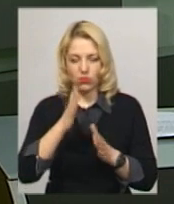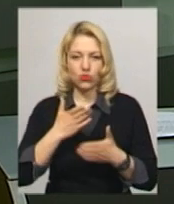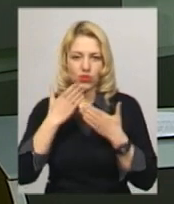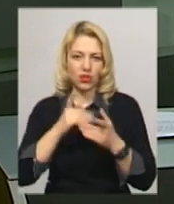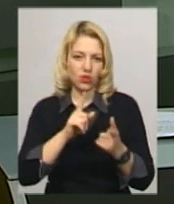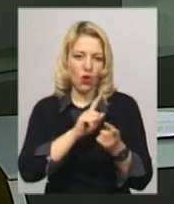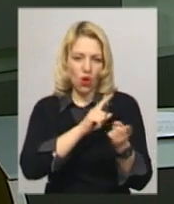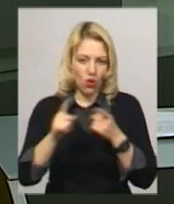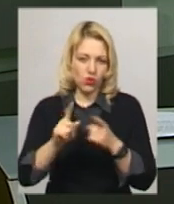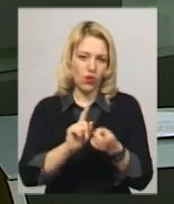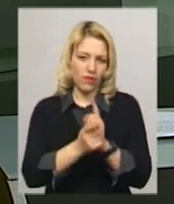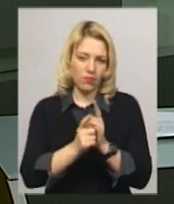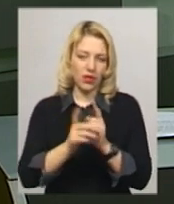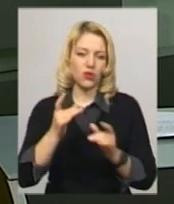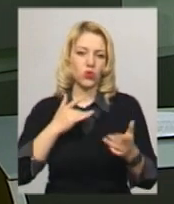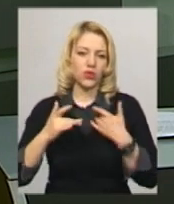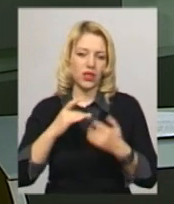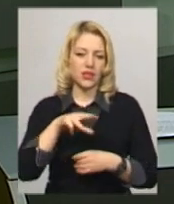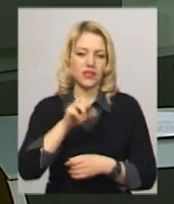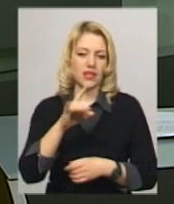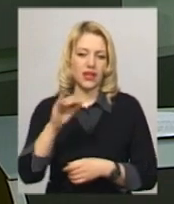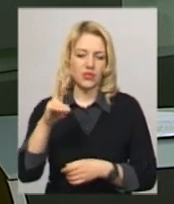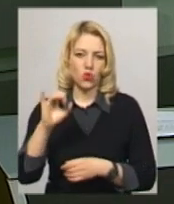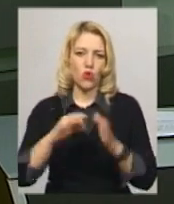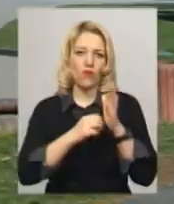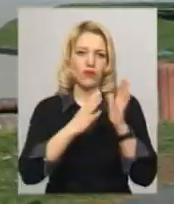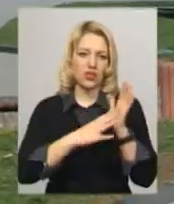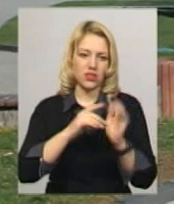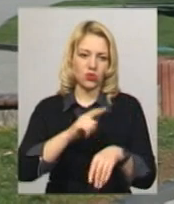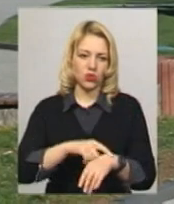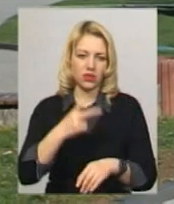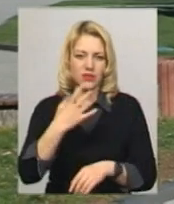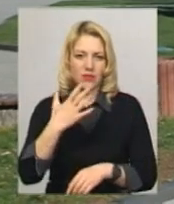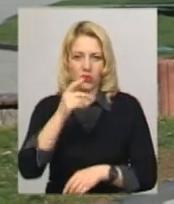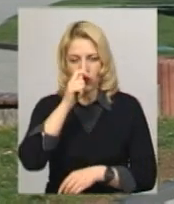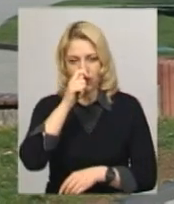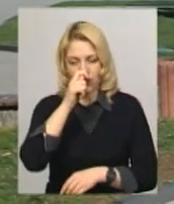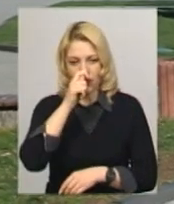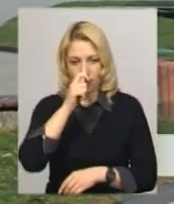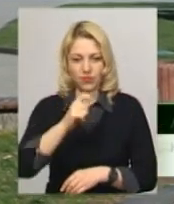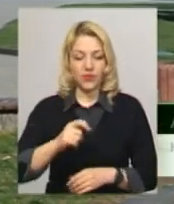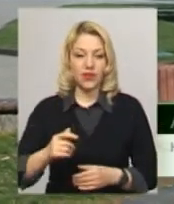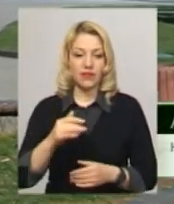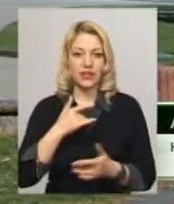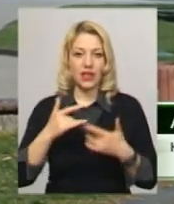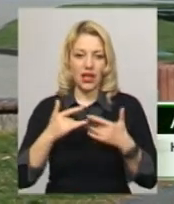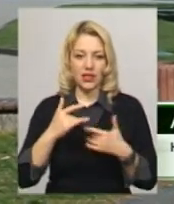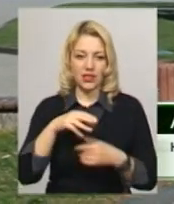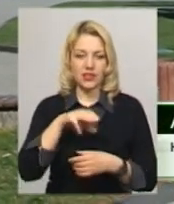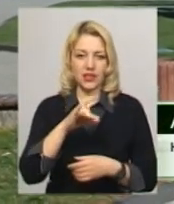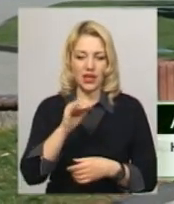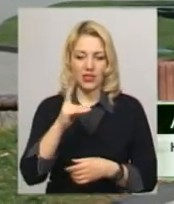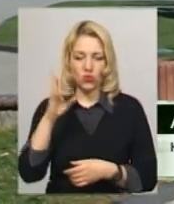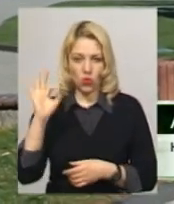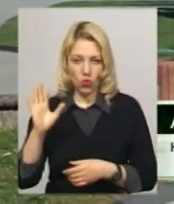у театрі імені Михайла Старицького о 19-й годині. 25 квітня в театрі імені Старицького